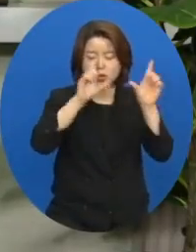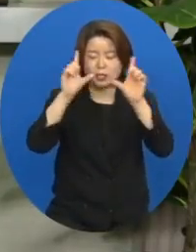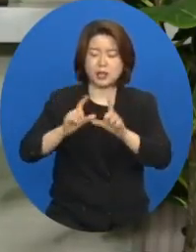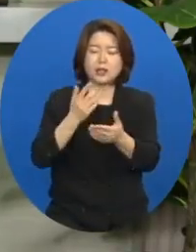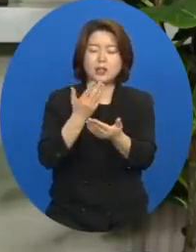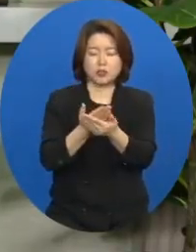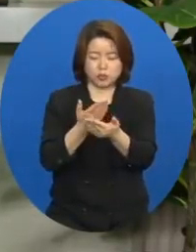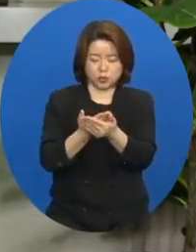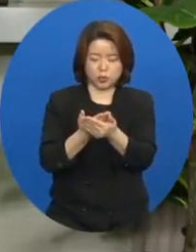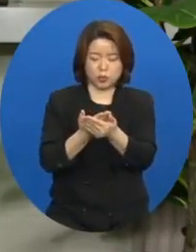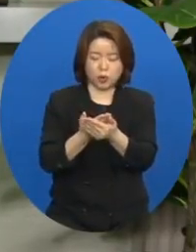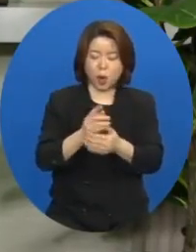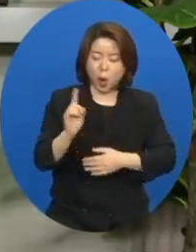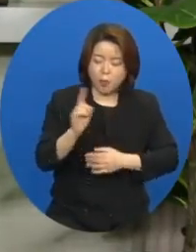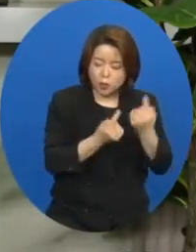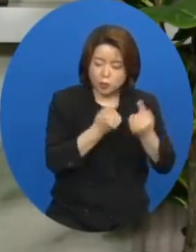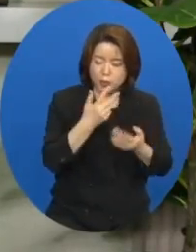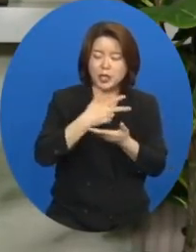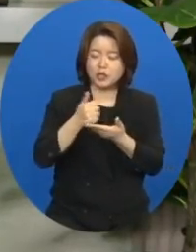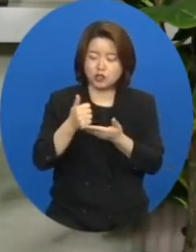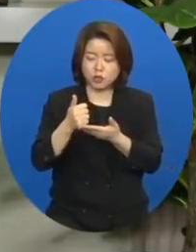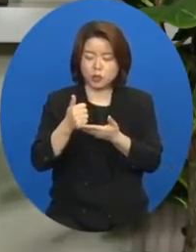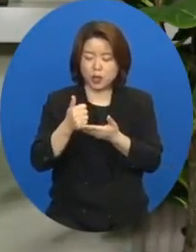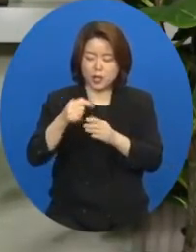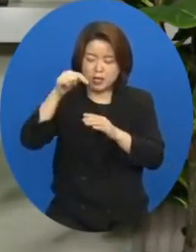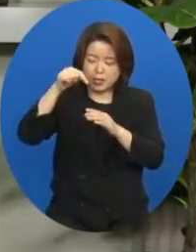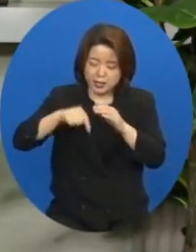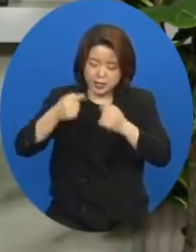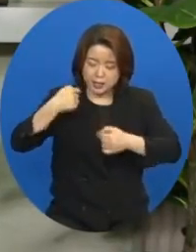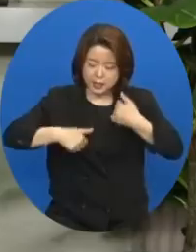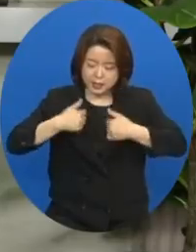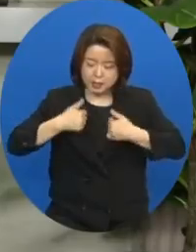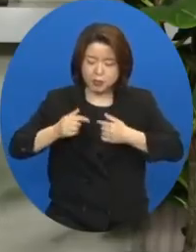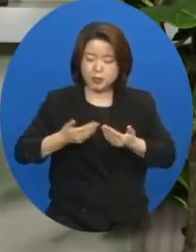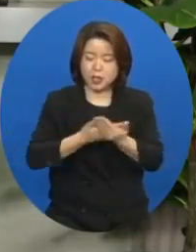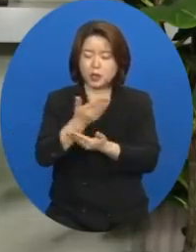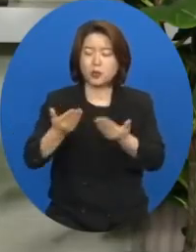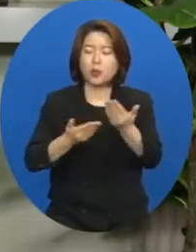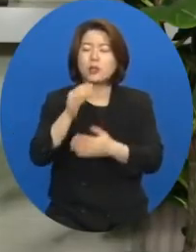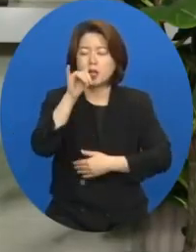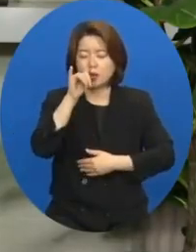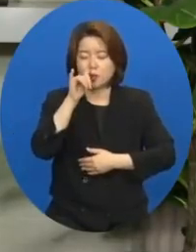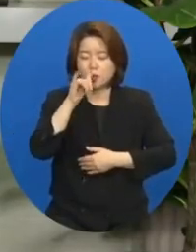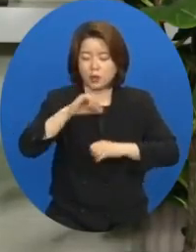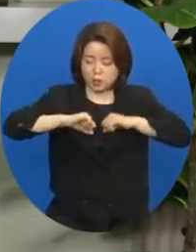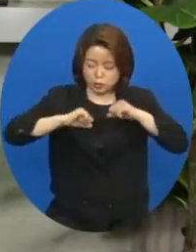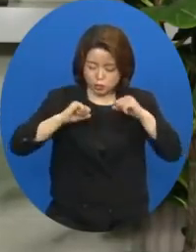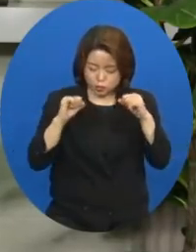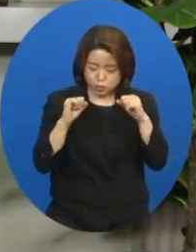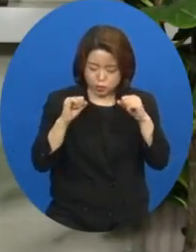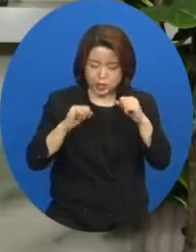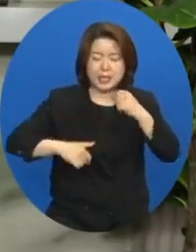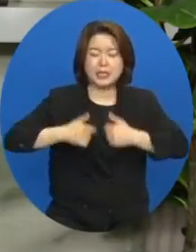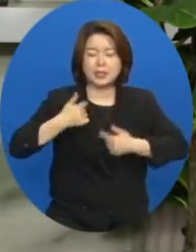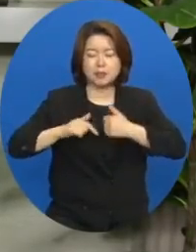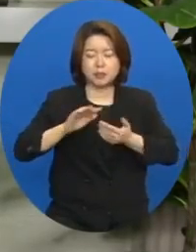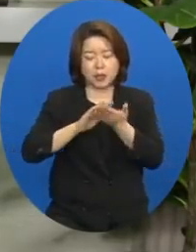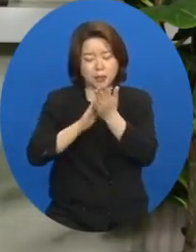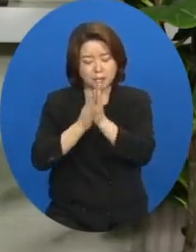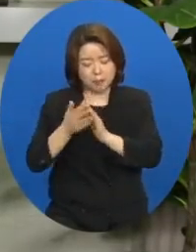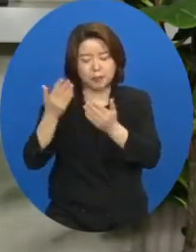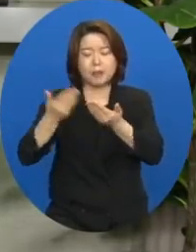하시되 무엇보다 주님과 기쁨의 교제가 있어서 순종이 기쁘게 해주시기 원합니다.